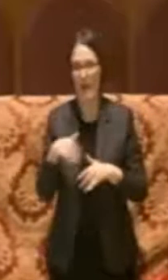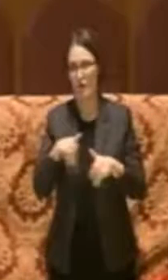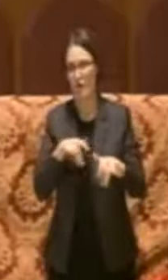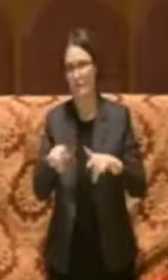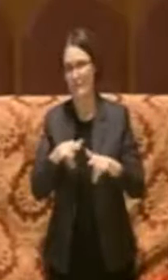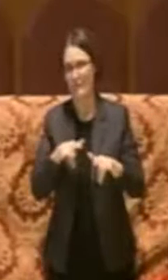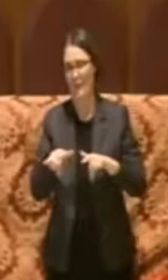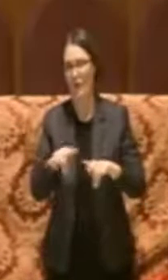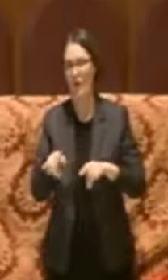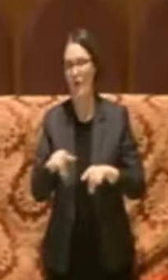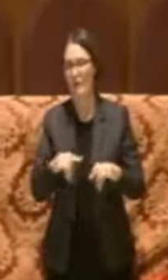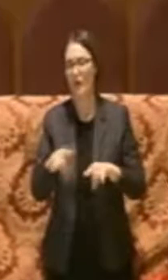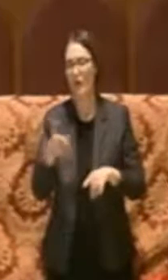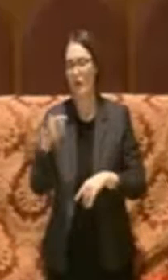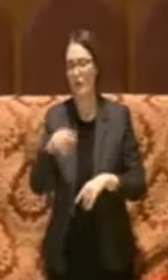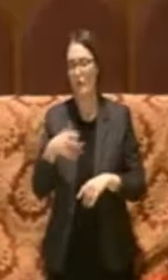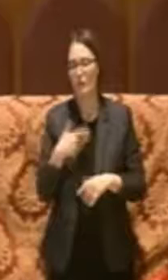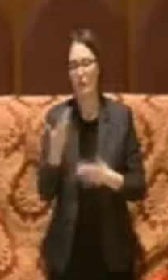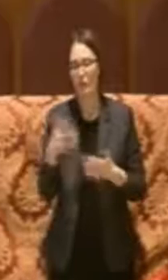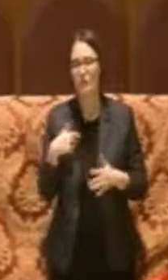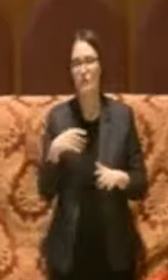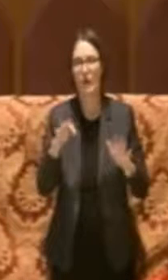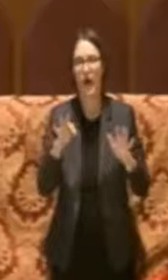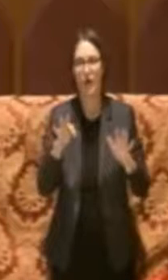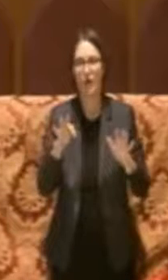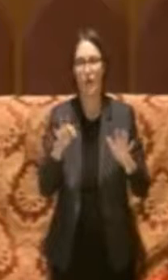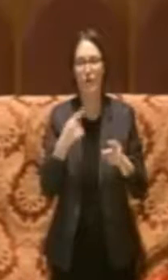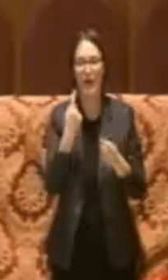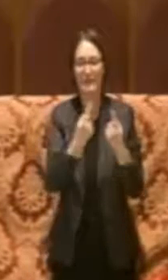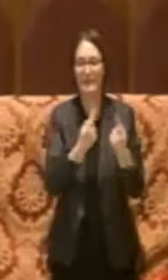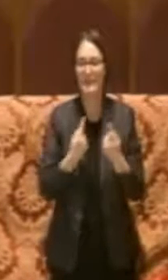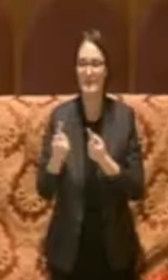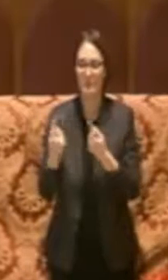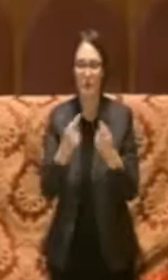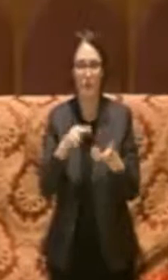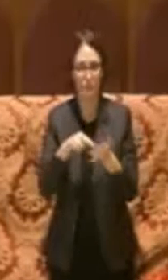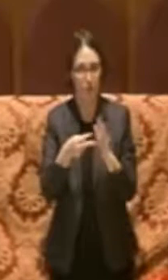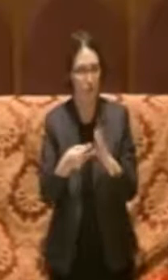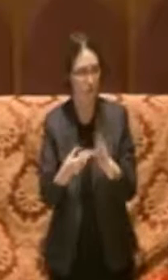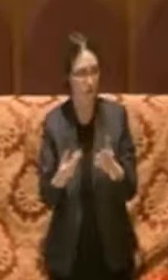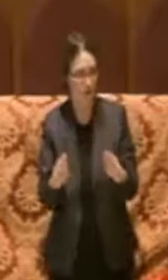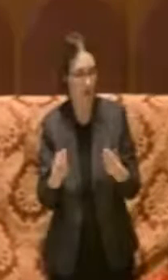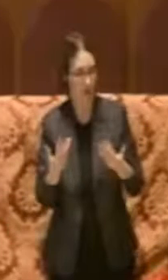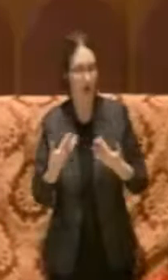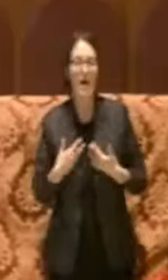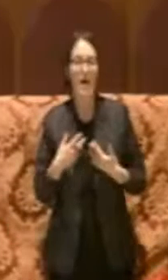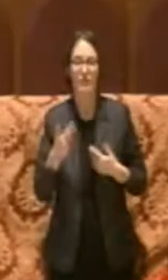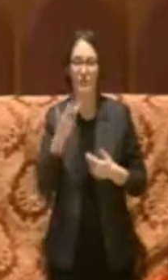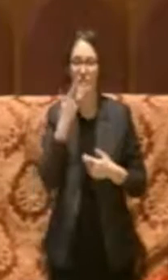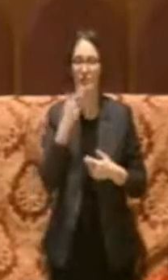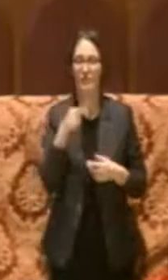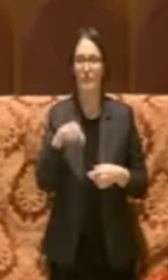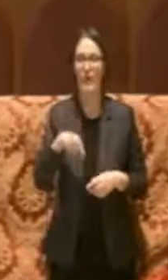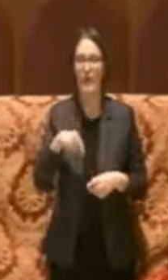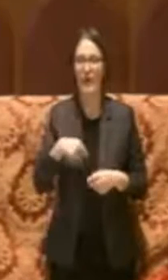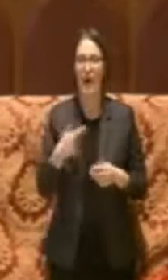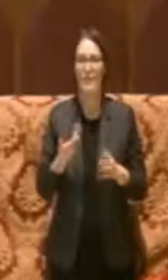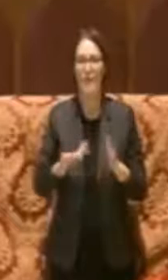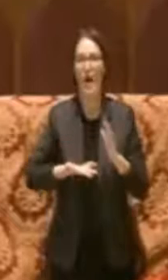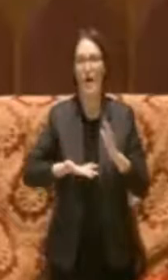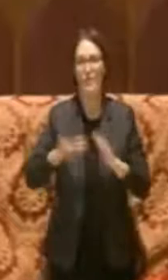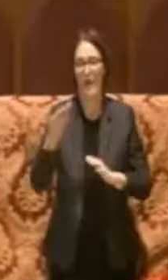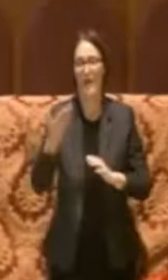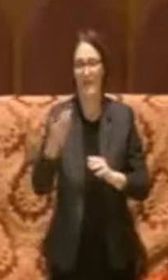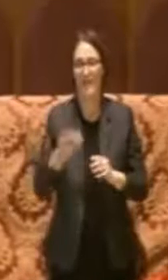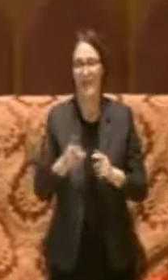Già in 90 casi questi problemi sono stati portati da noi e l'obiettivo è aumentare ancora. Quindi, appunto, in bilancio